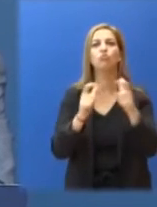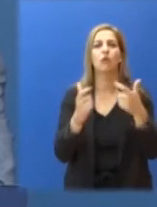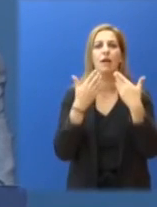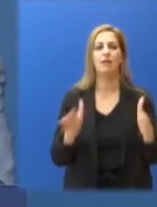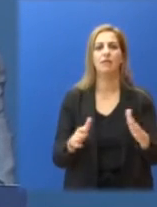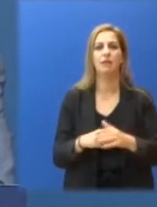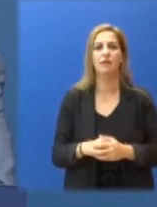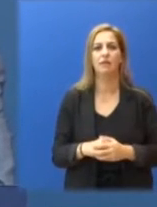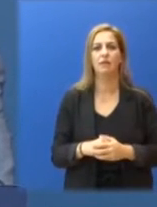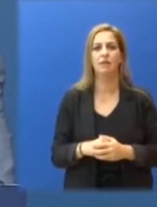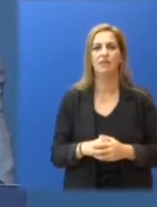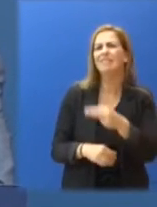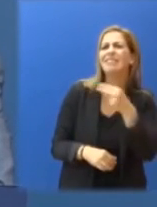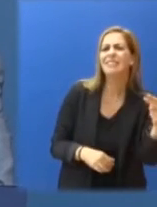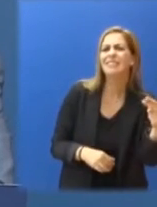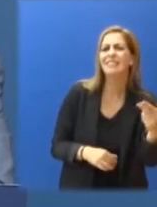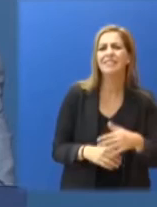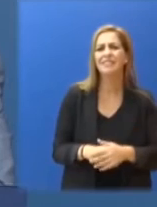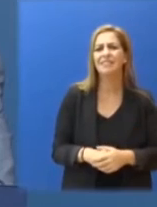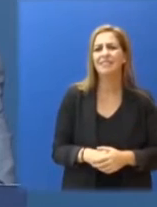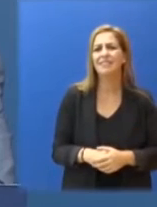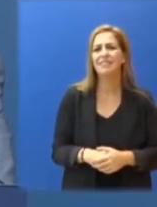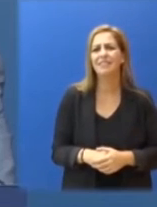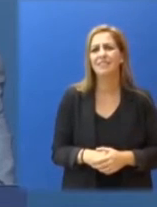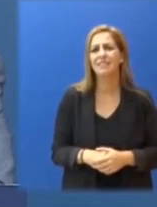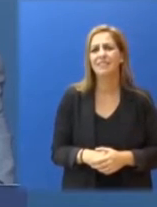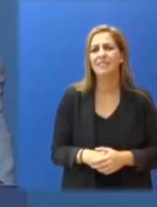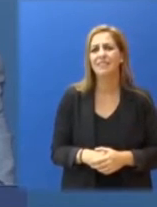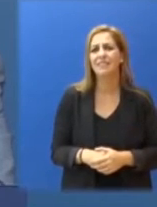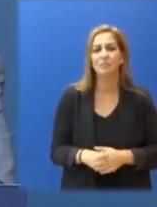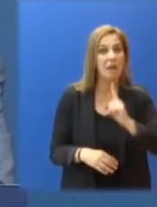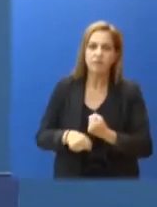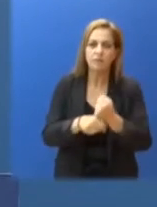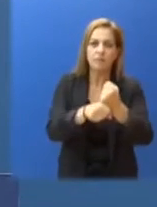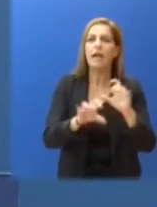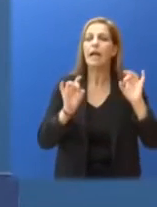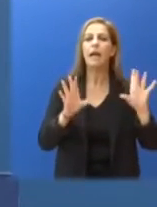σχολεία, με δύο βασικές προϋποθέσεις, τον εμβολιασμό και τα μέτρα προστασίας.